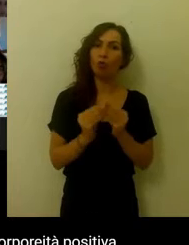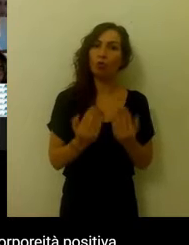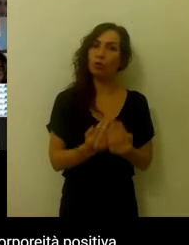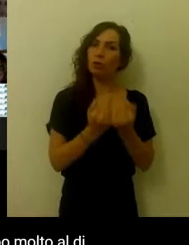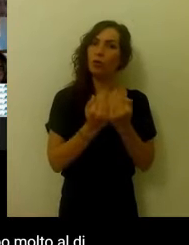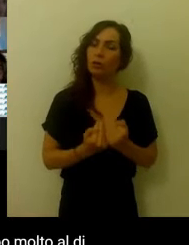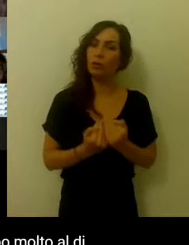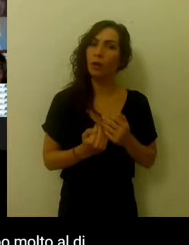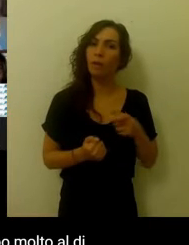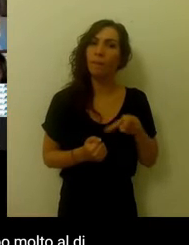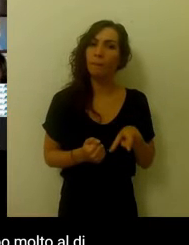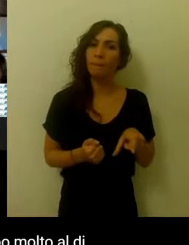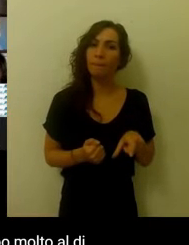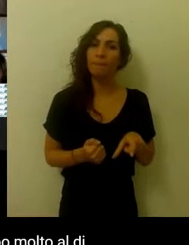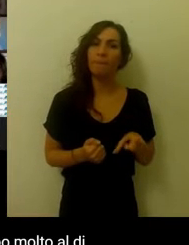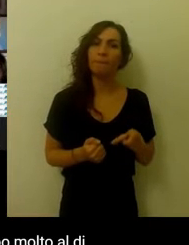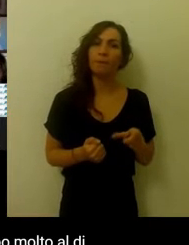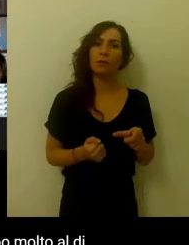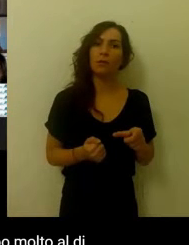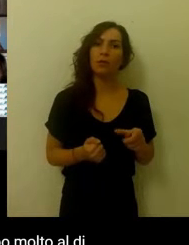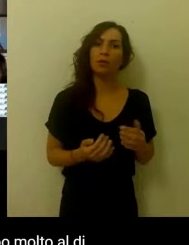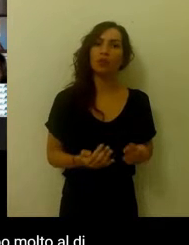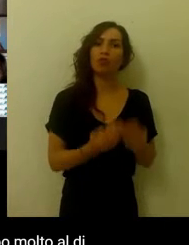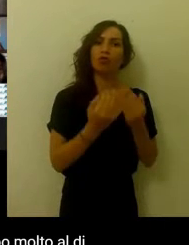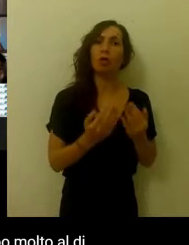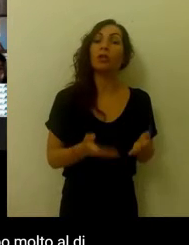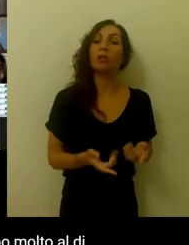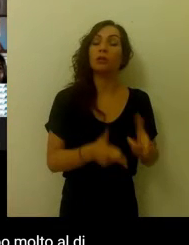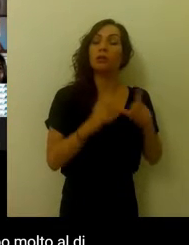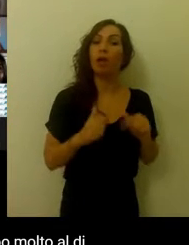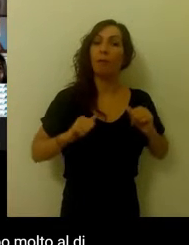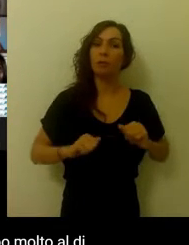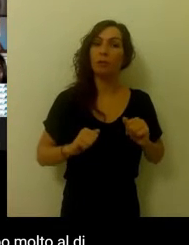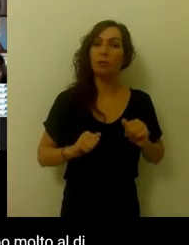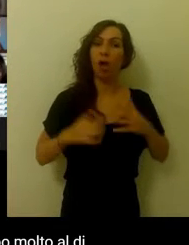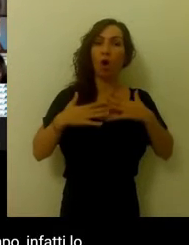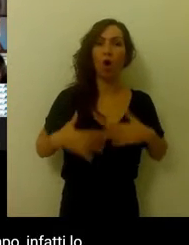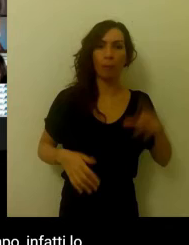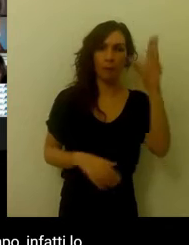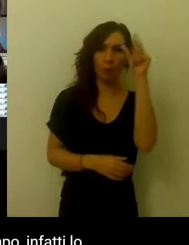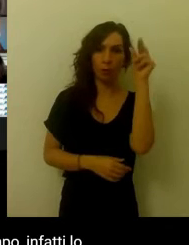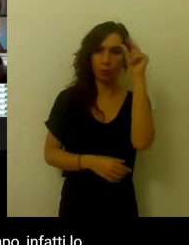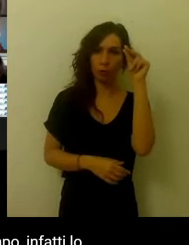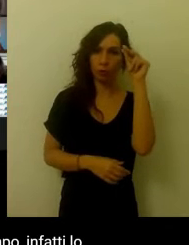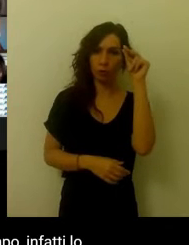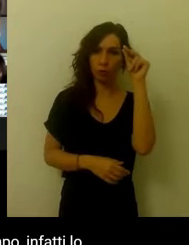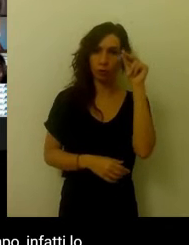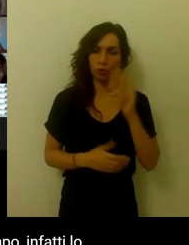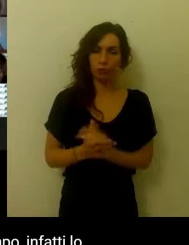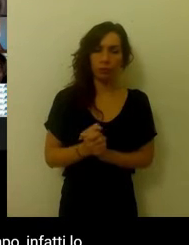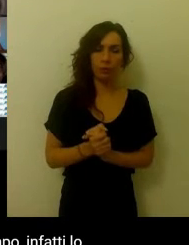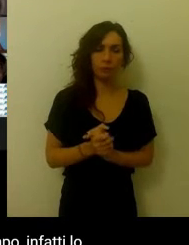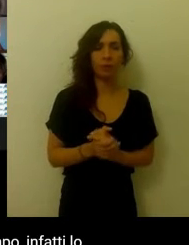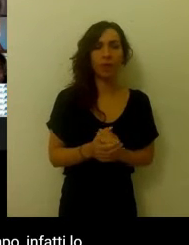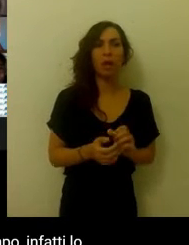positiva, perché permette di man mano di conoscere il proprio corpo. Molto al di là di essere solo un modo per